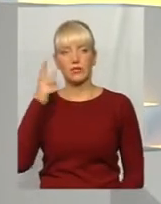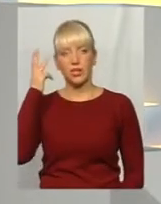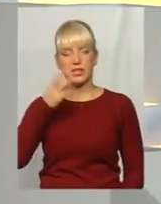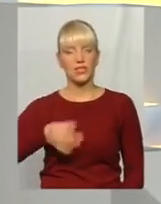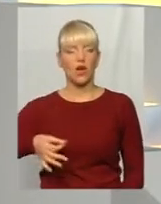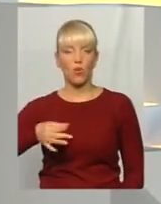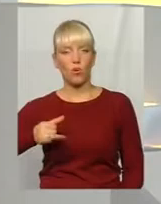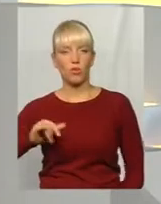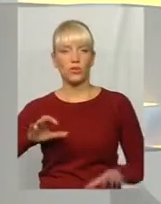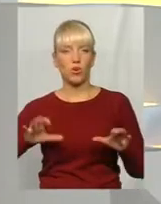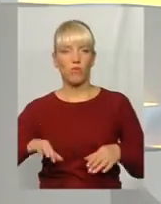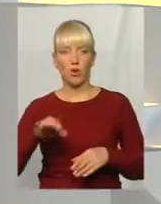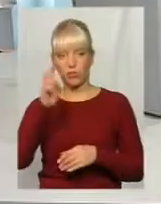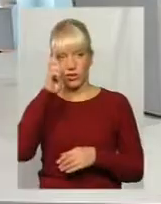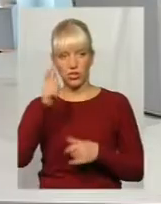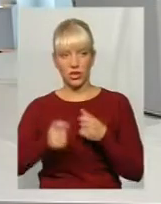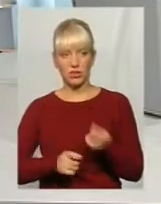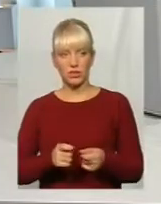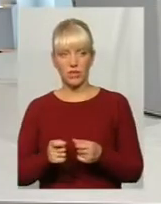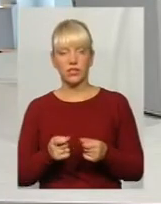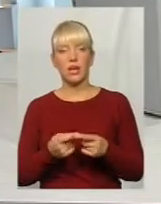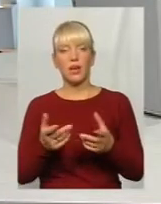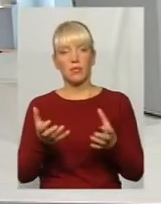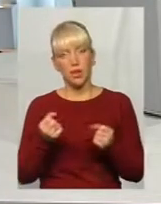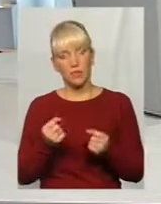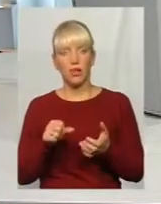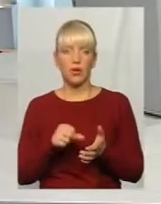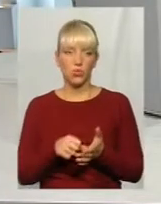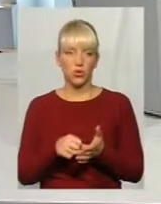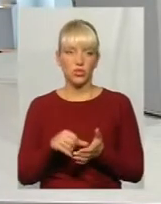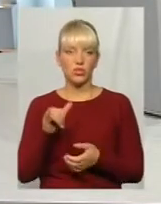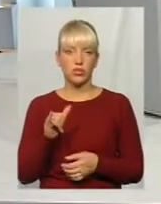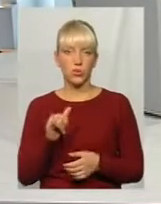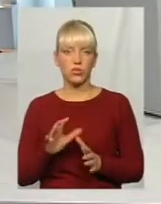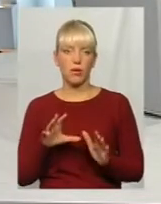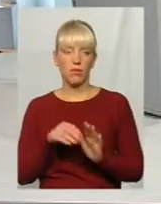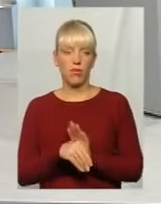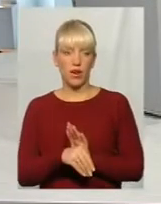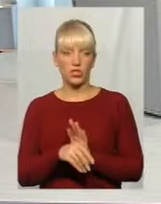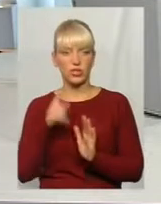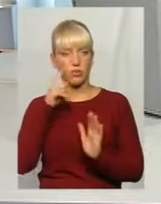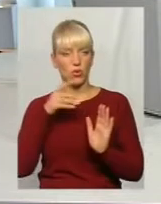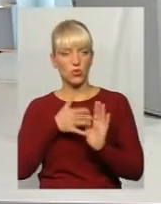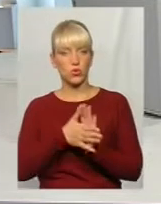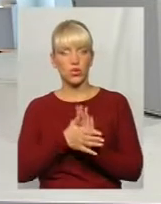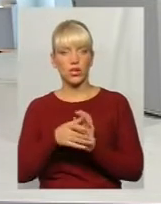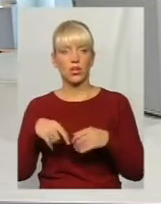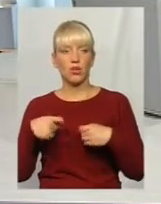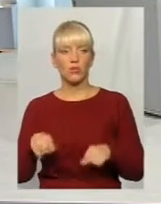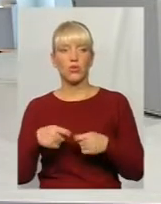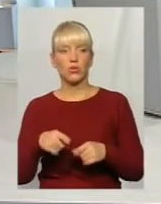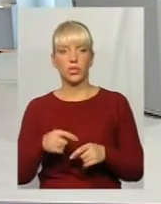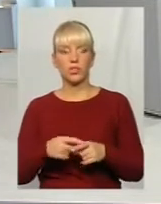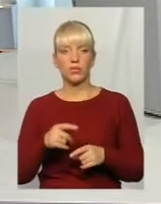зокрема, голова облдержадміністрації, приймає участь у запровадженні прозоропродажі на всю область